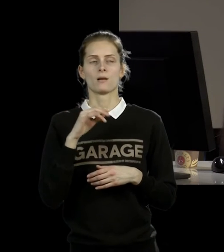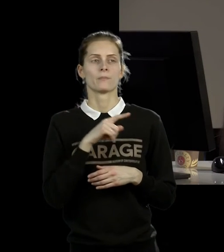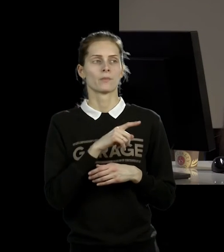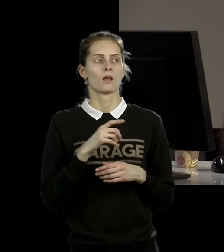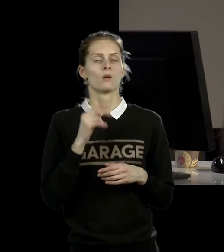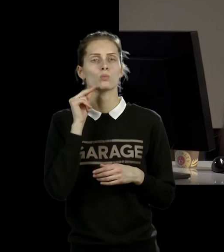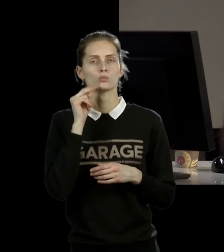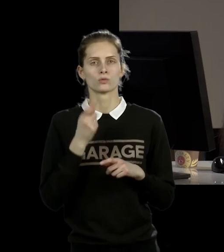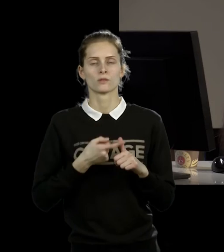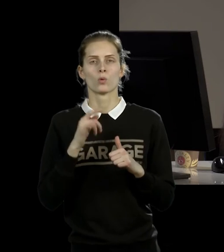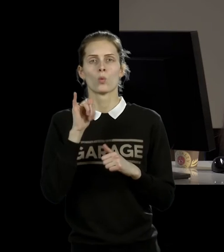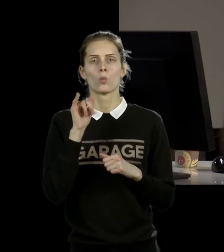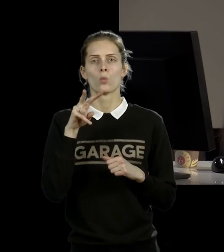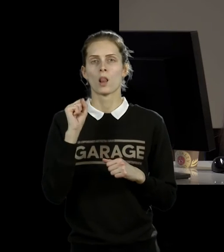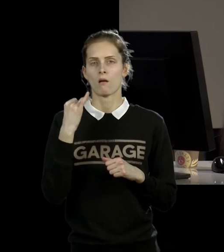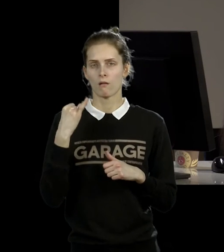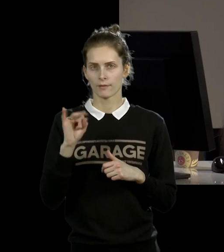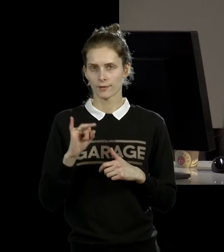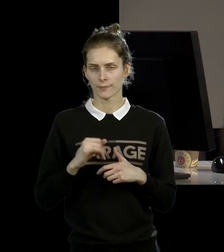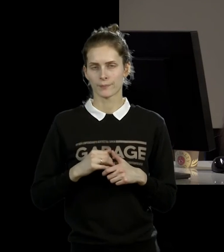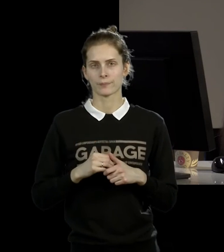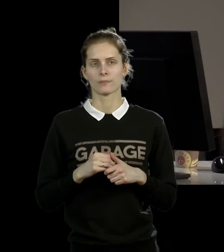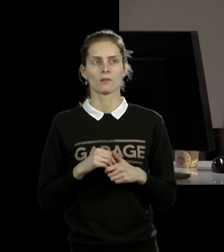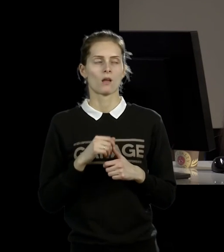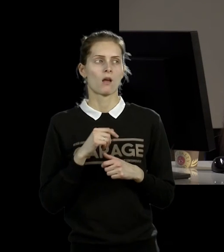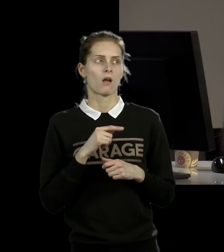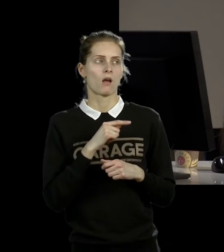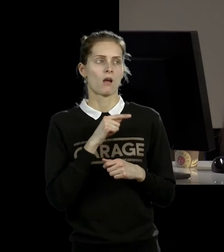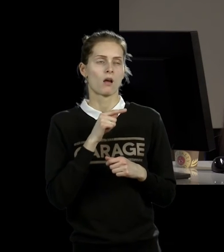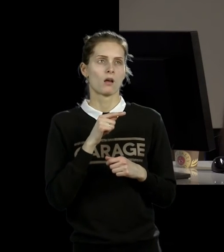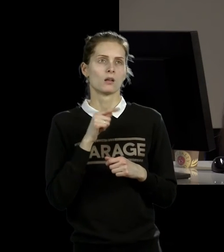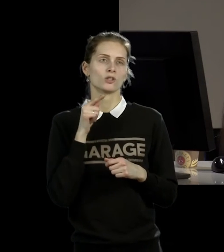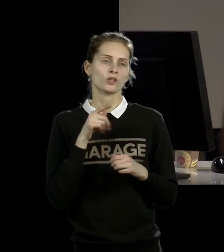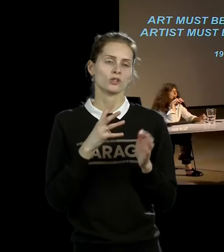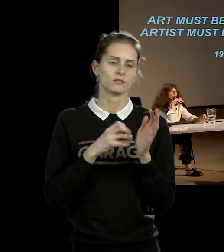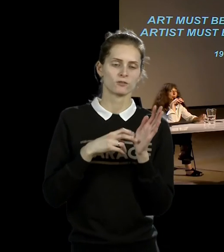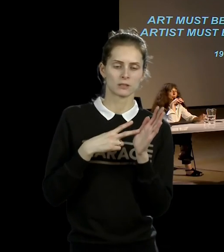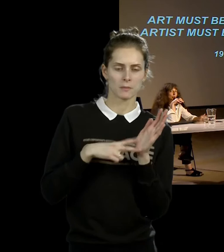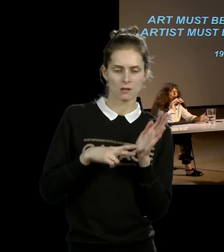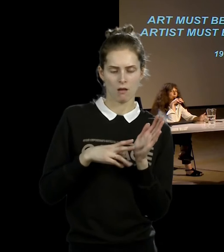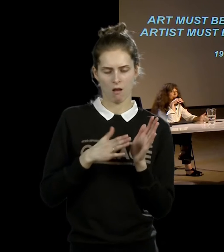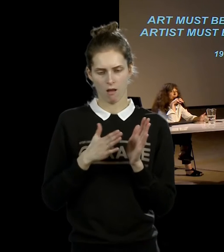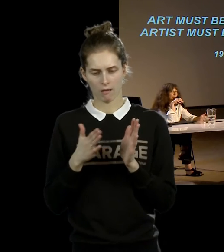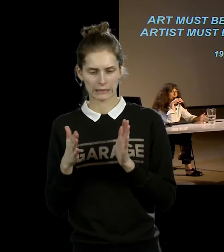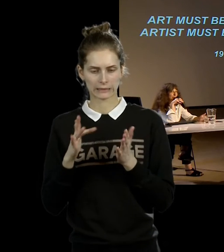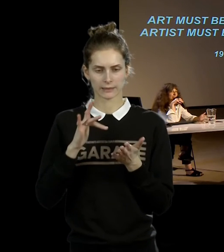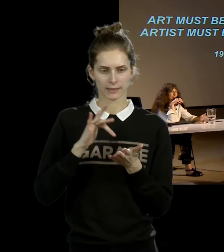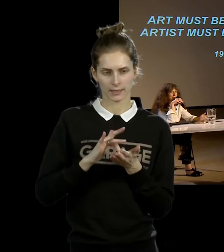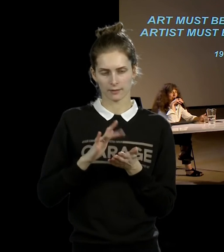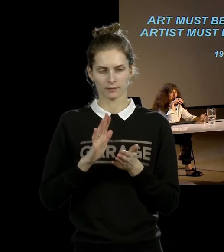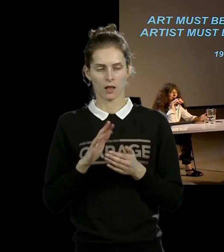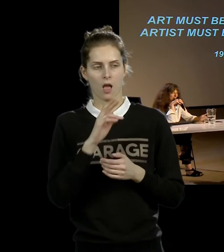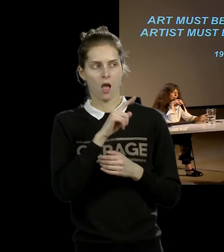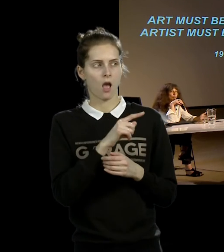передаче, посвященной искусству перформансу тогда в 70-е, в середине 70-х годов, не то чтобы только что появившемуся, но